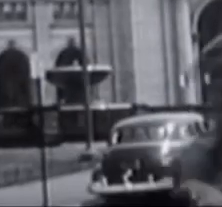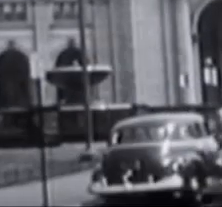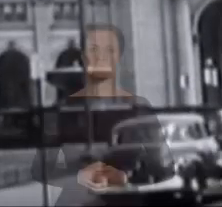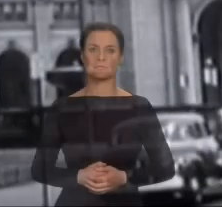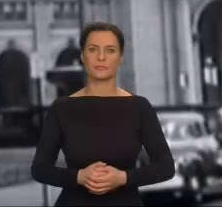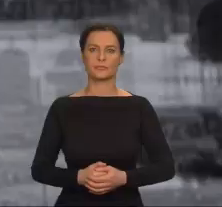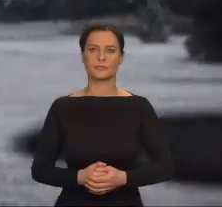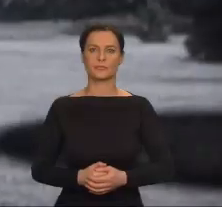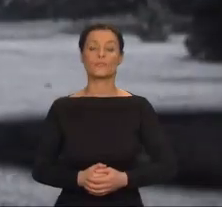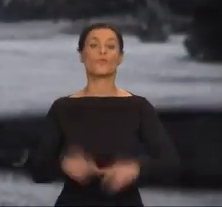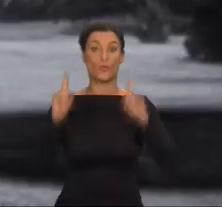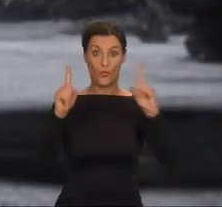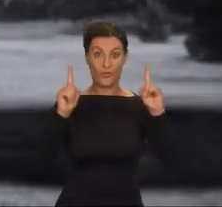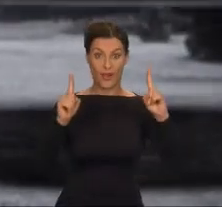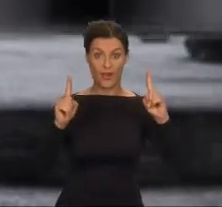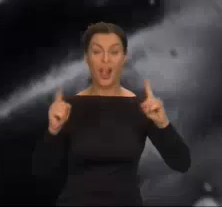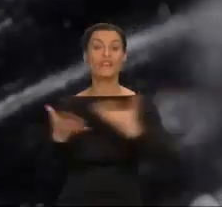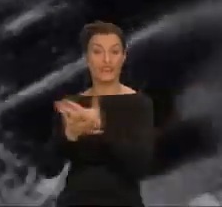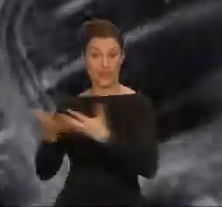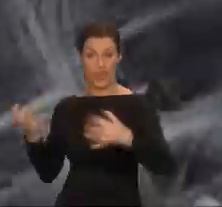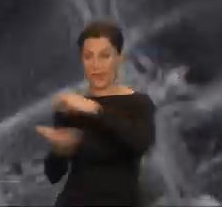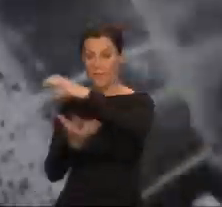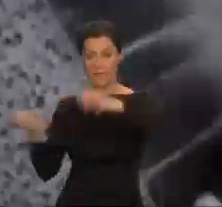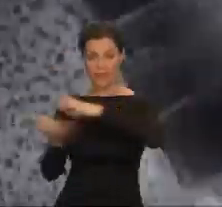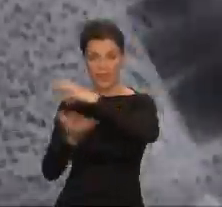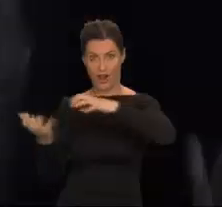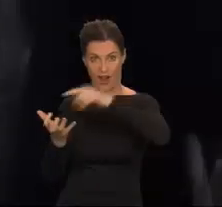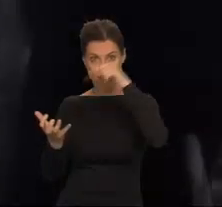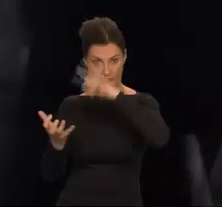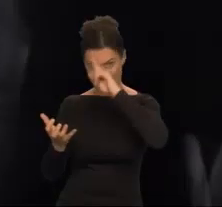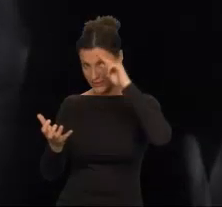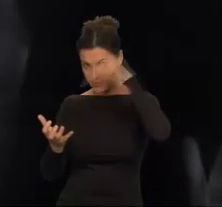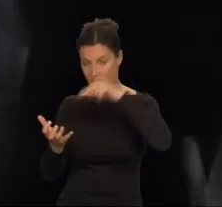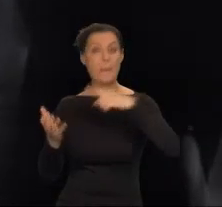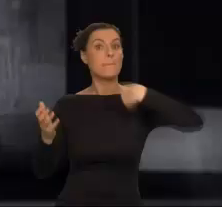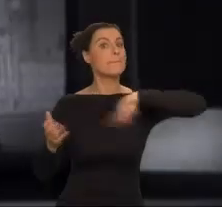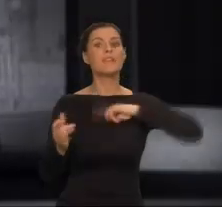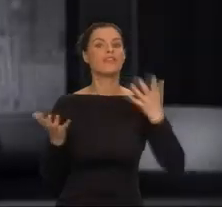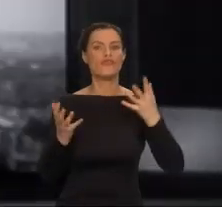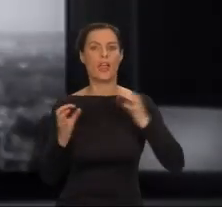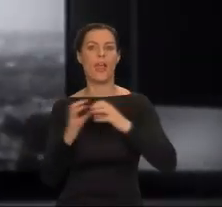Mieszkańcy Ziemi, mówimy z odległości tysięcy kilometrów od Waszej planety.